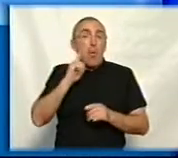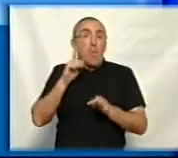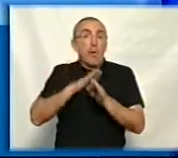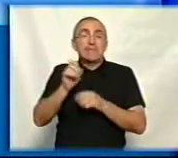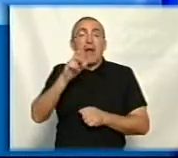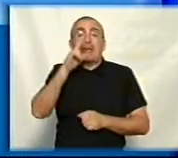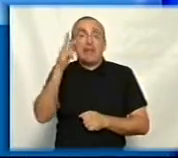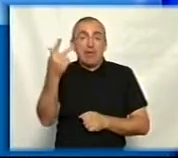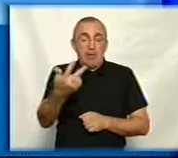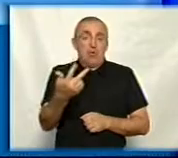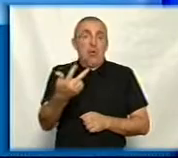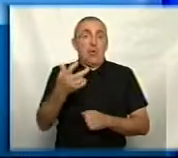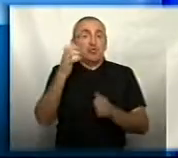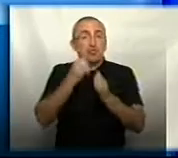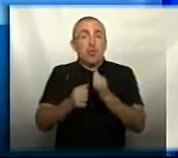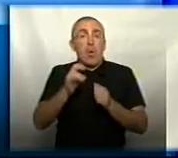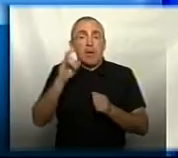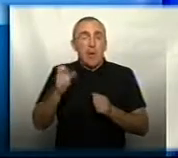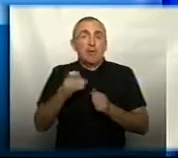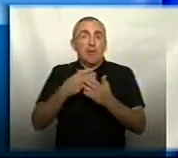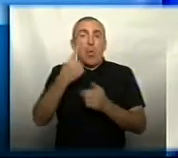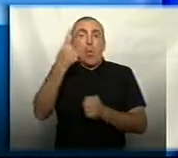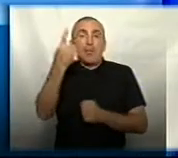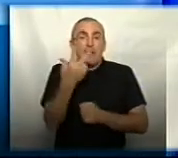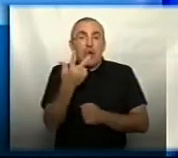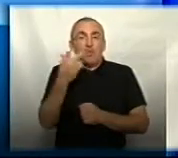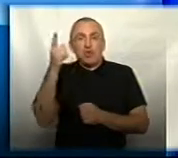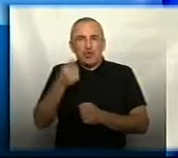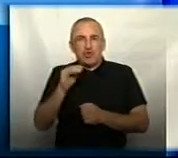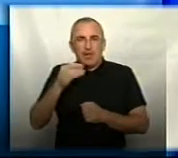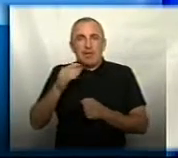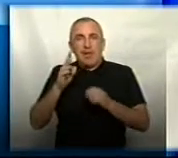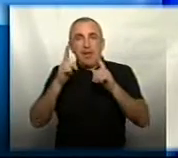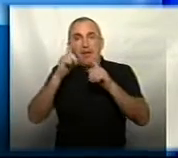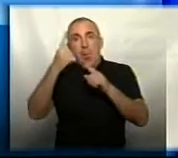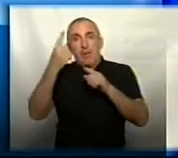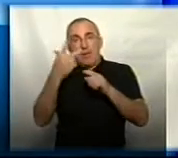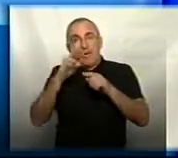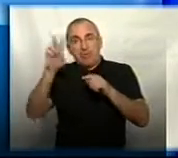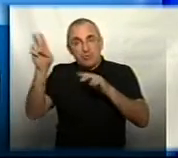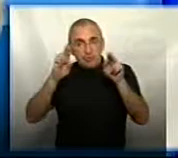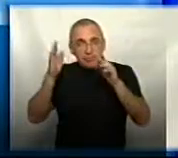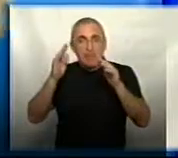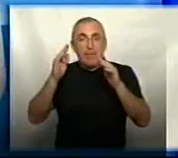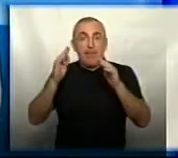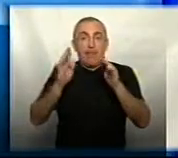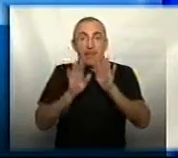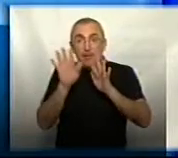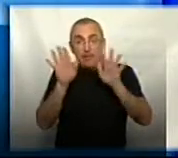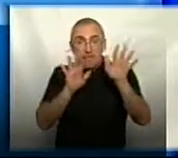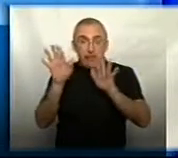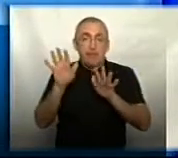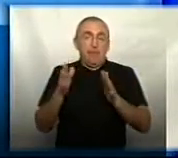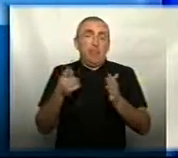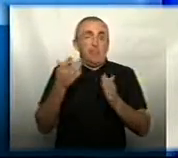за три роки, і щоразу знімається не більше, як одна третя частина гілок. Тобто, раз третю частину ми зрізали, трохи дерево там щось відпускаємо.